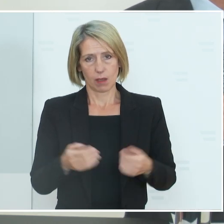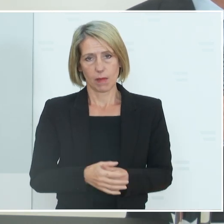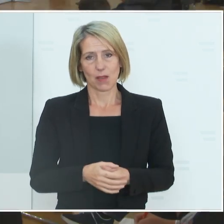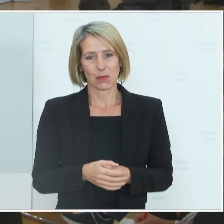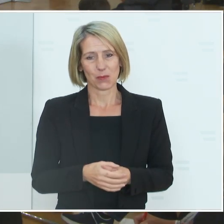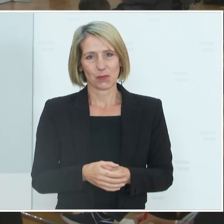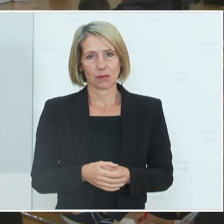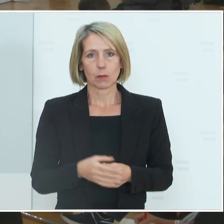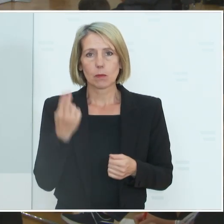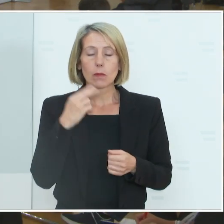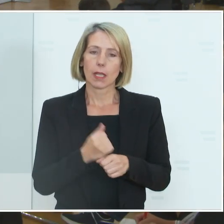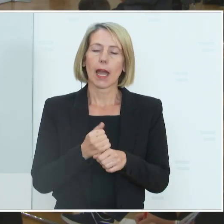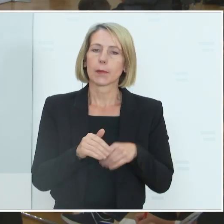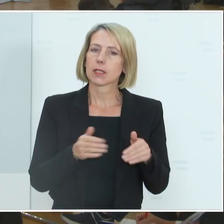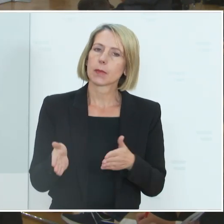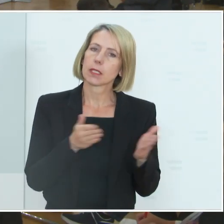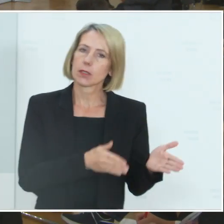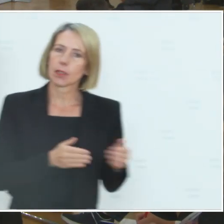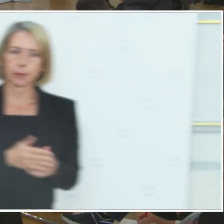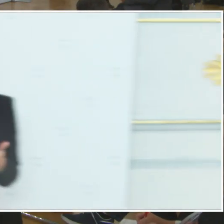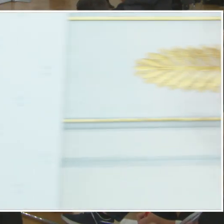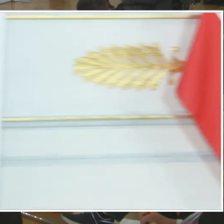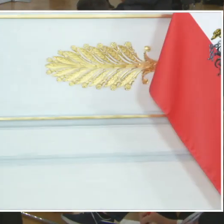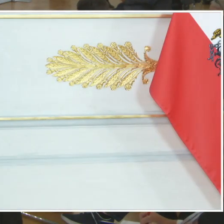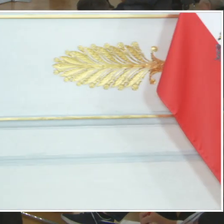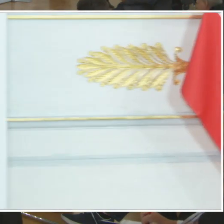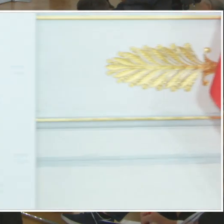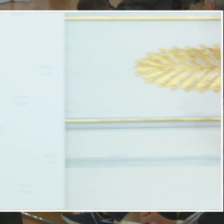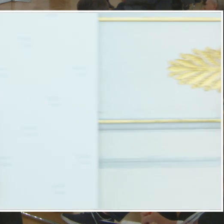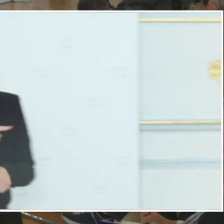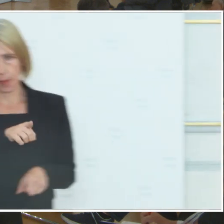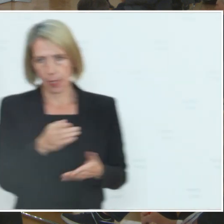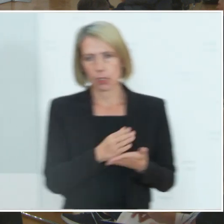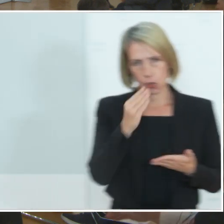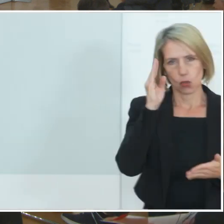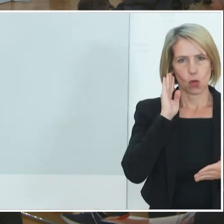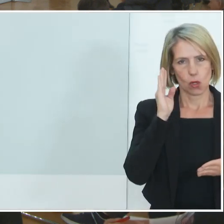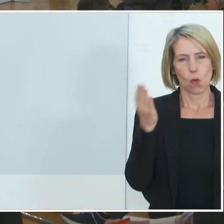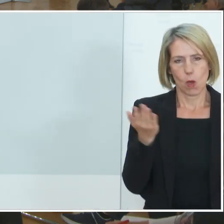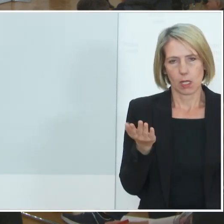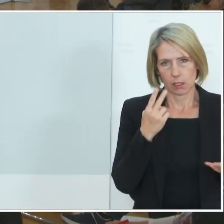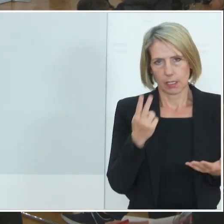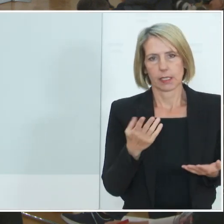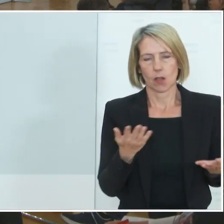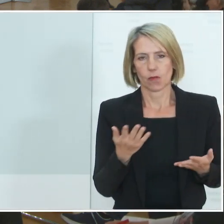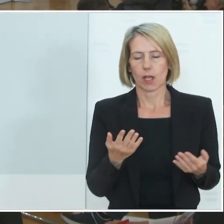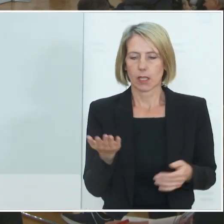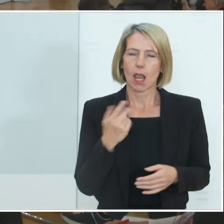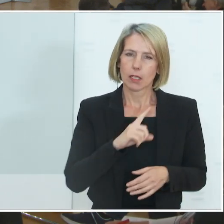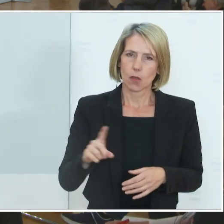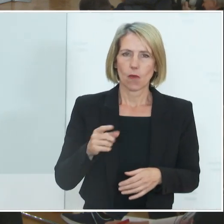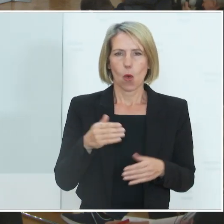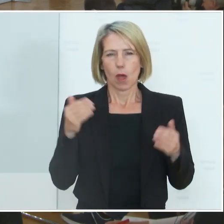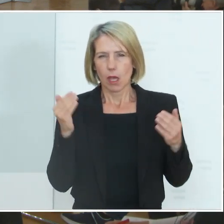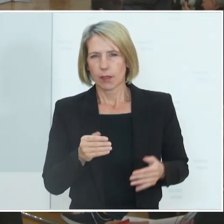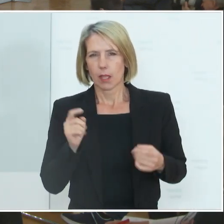Herr Arbeitsminister, bitte. Ja, vielen Dank für das Kommen. Sie haben mitbekommen, dass die letzten Wochen es sehr intensive